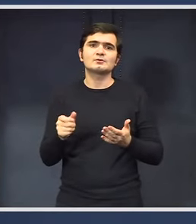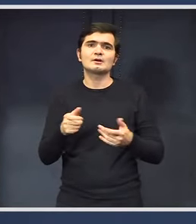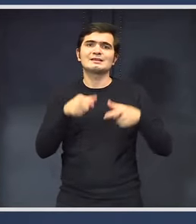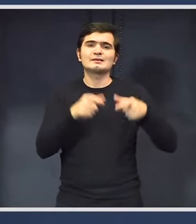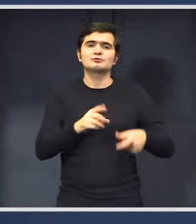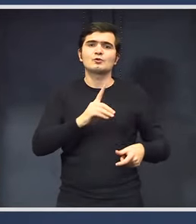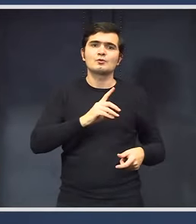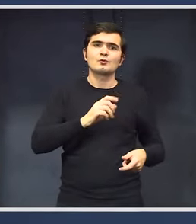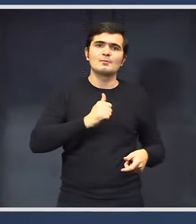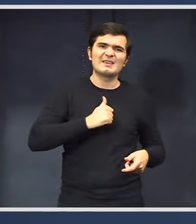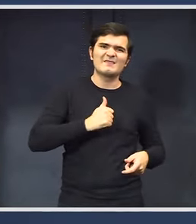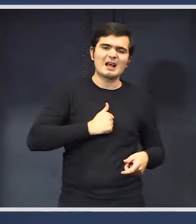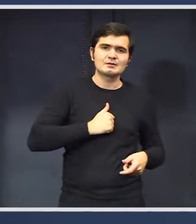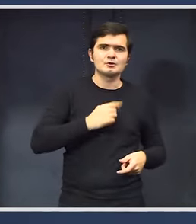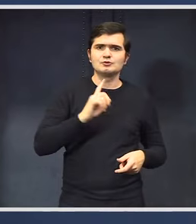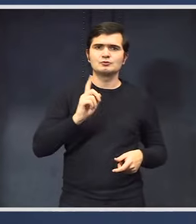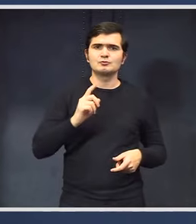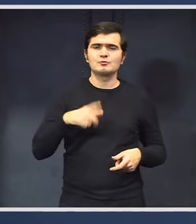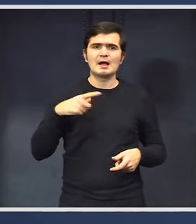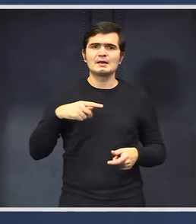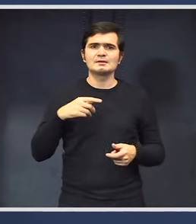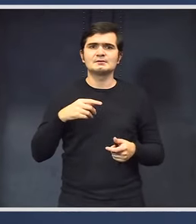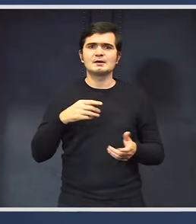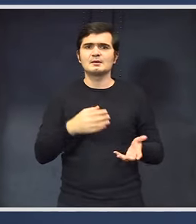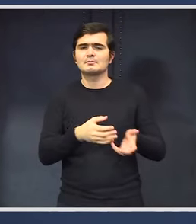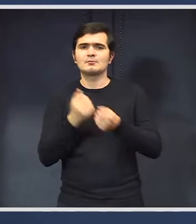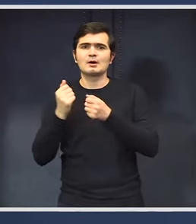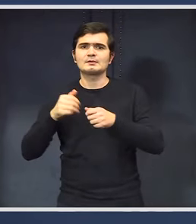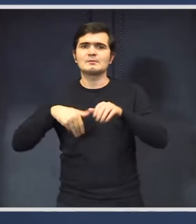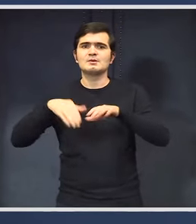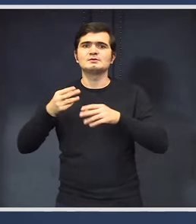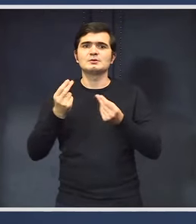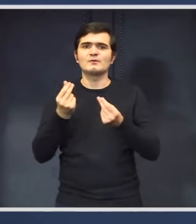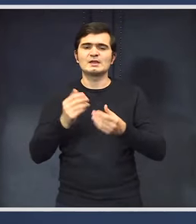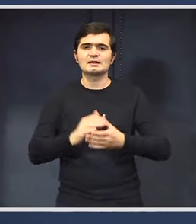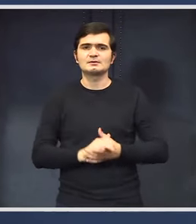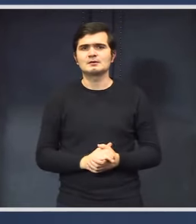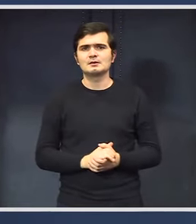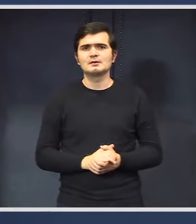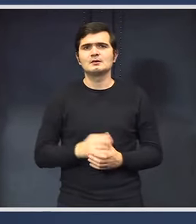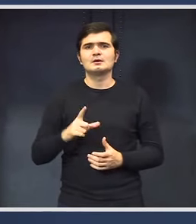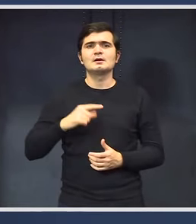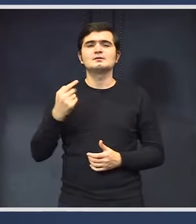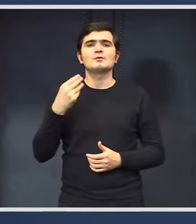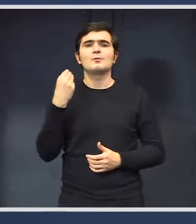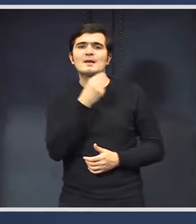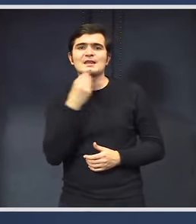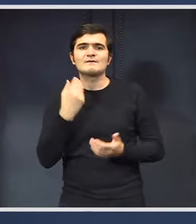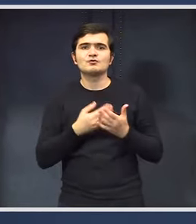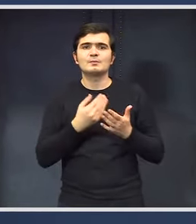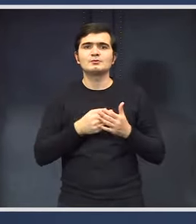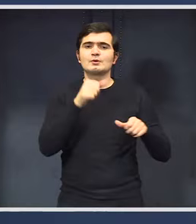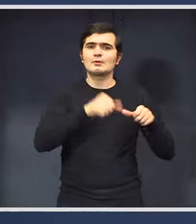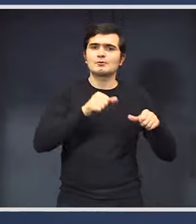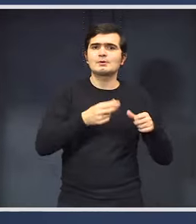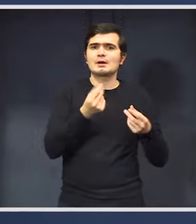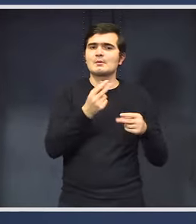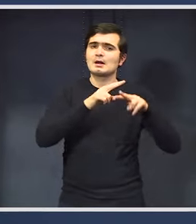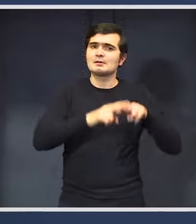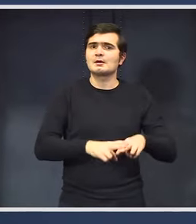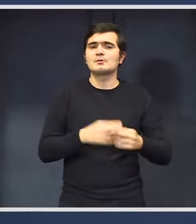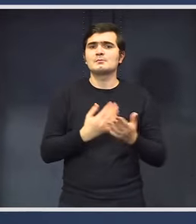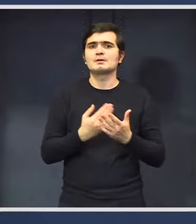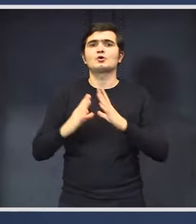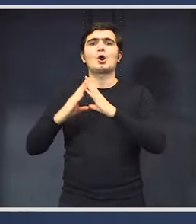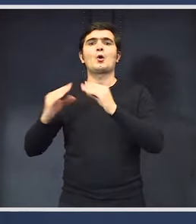privat și nu mai trebuie să fie redistribuiți de Ministerul Finanței prin buget. Deci este un beneficiu pentru economie, acești bani rămân la dispoziție a